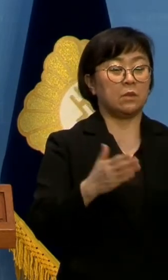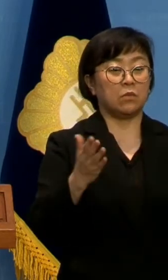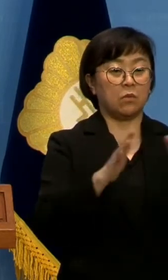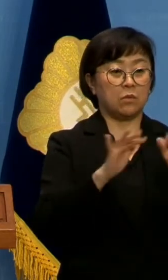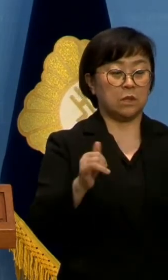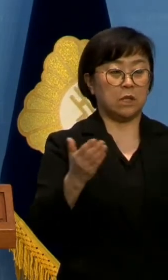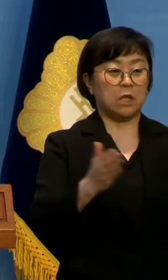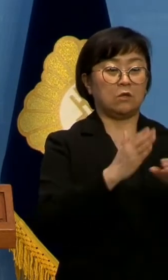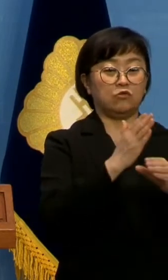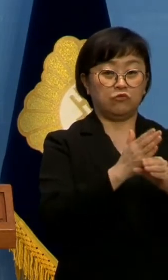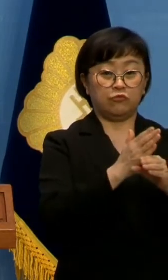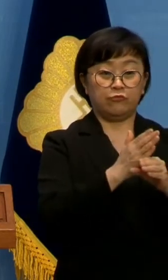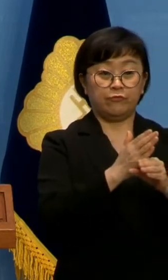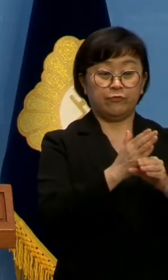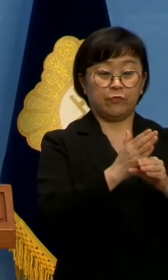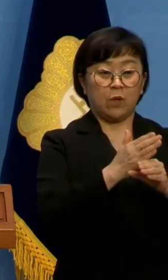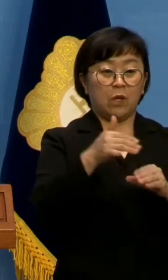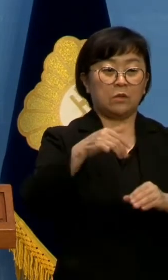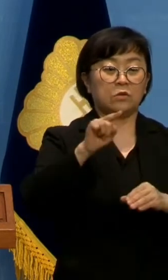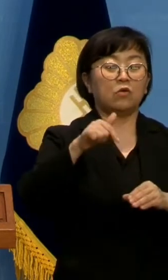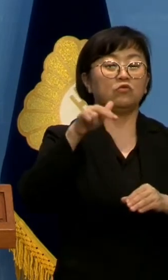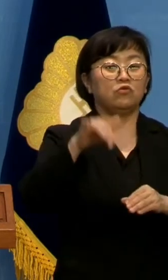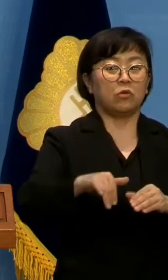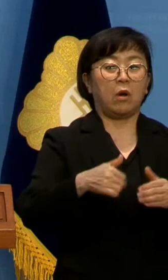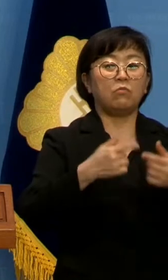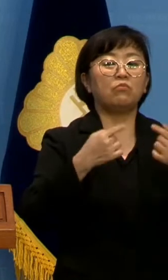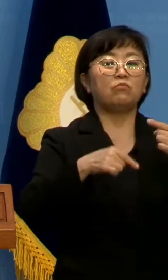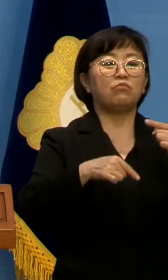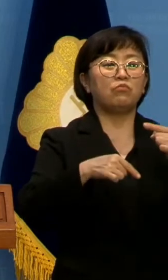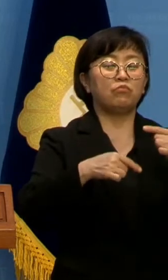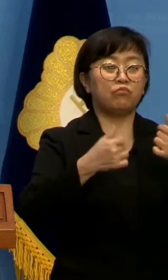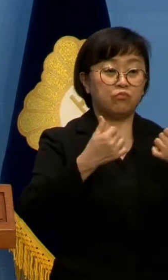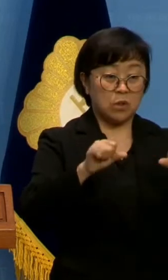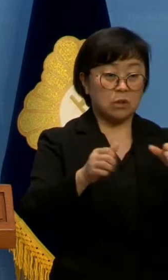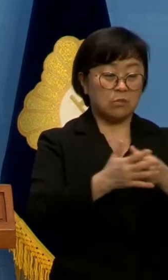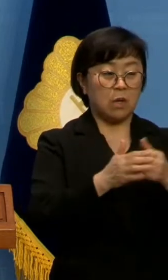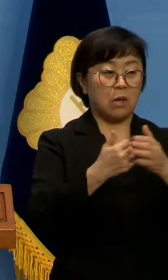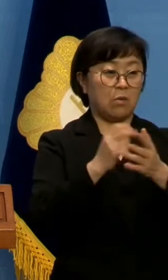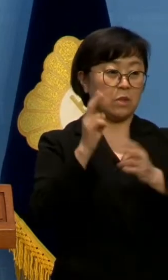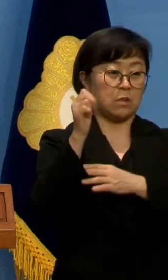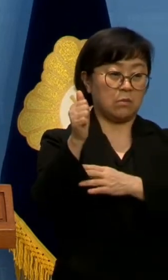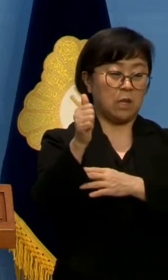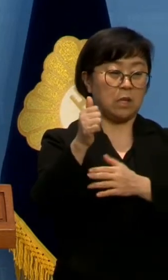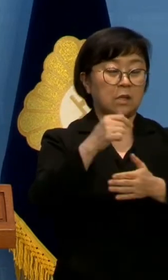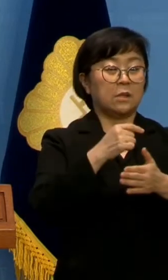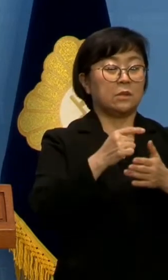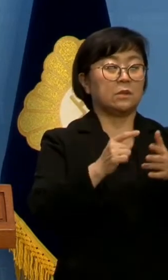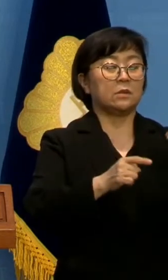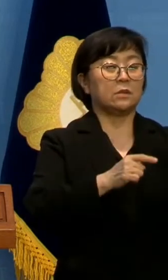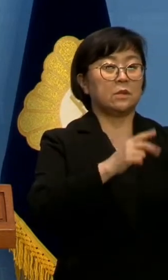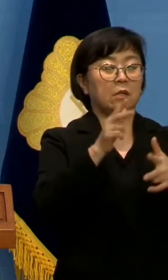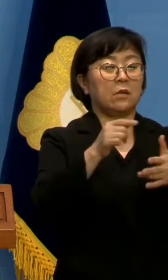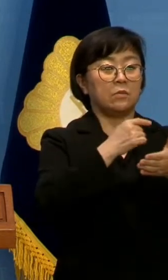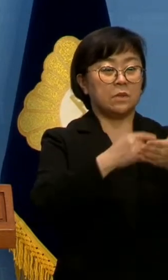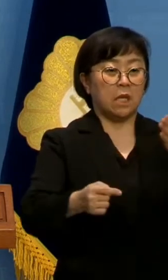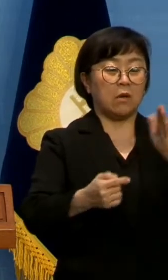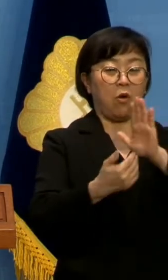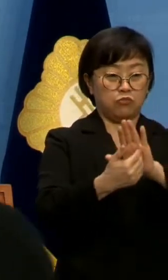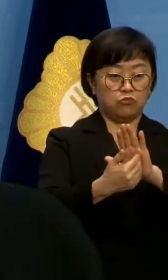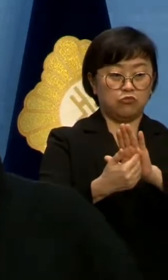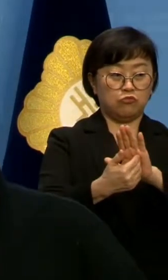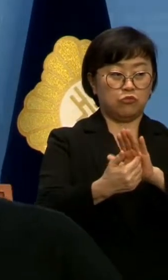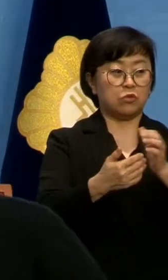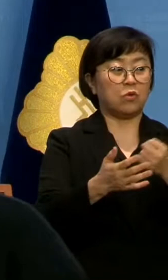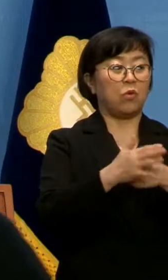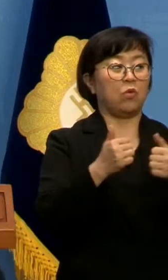어느 중간에 척추가 골절되었으나 고용주로부터 산재처리 거부는 물론이고 이에